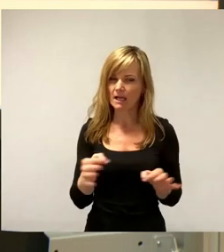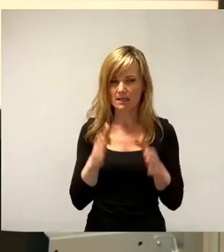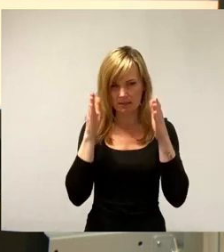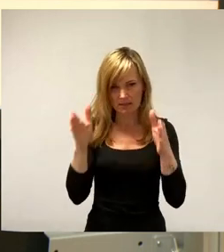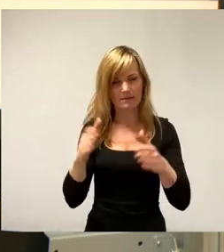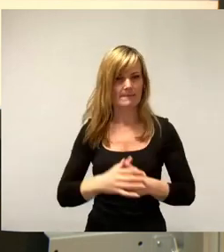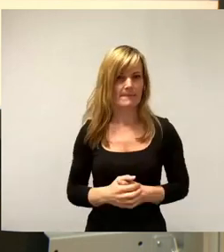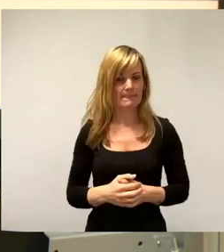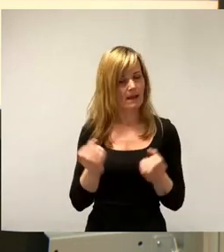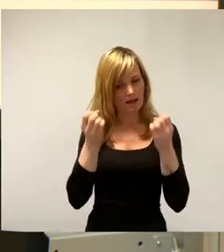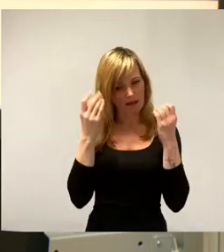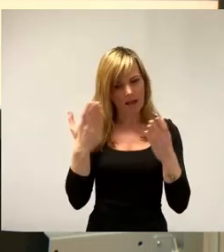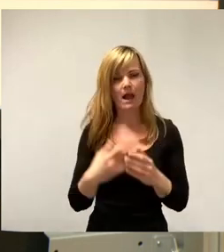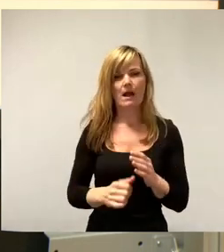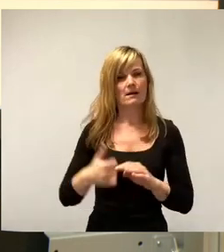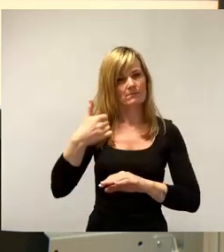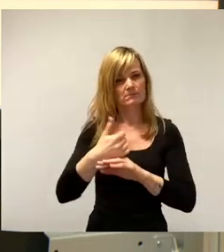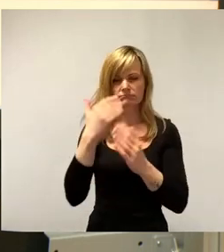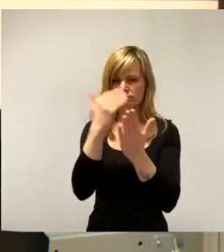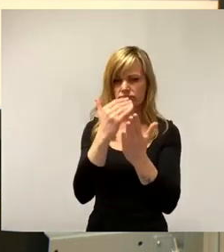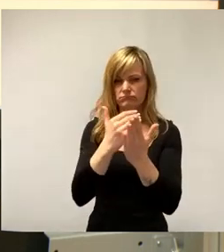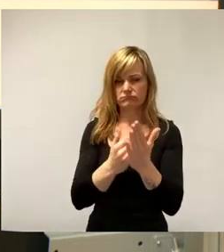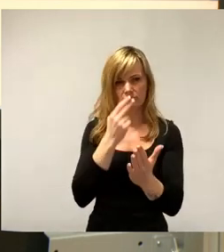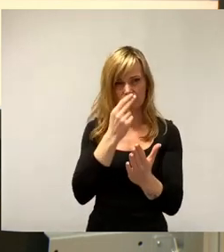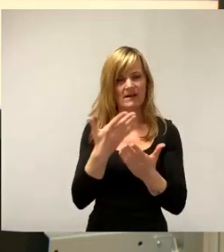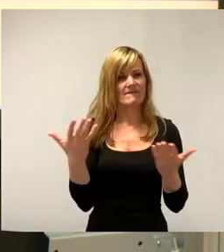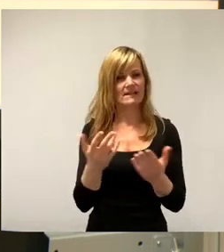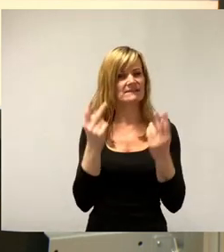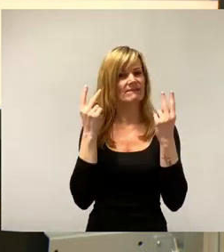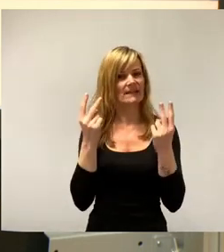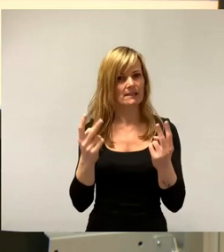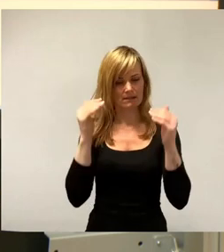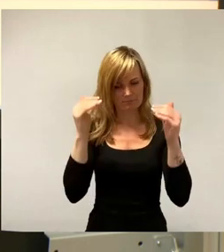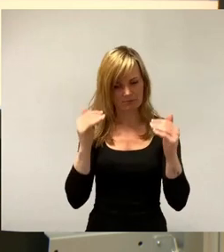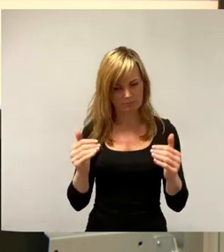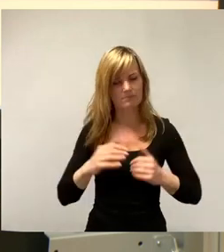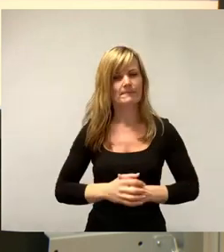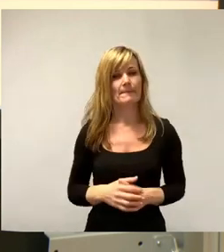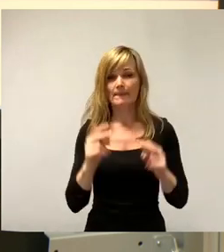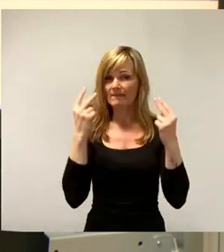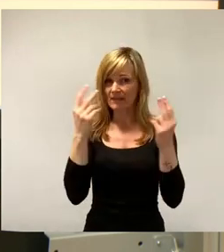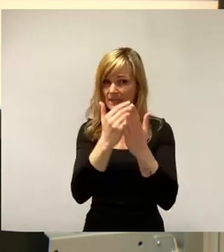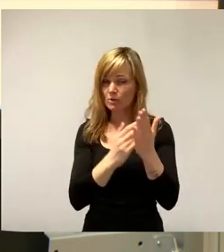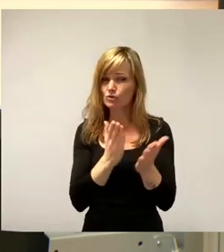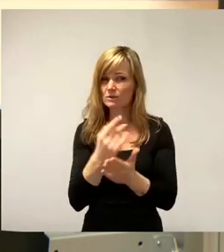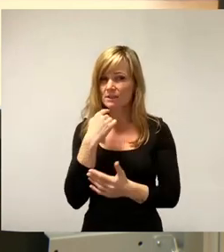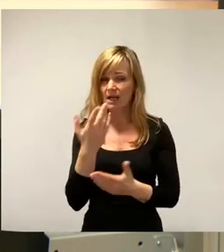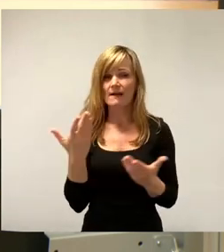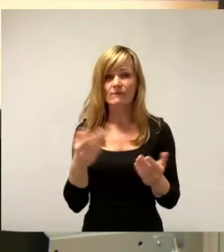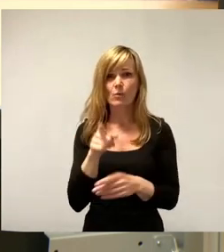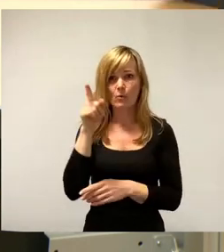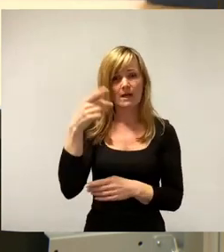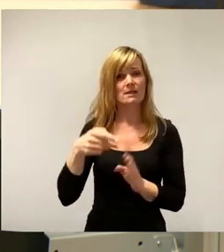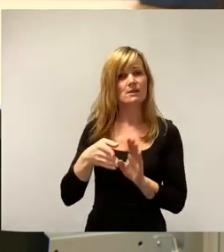ganz klar Prioritäten setzen. Und die Prioritäten sind eben da, es wurde heute schon gesagt, im Dresdner Norden mit der Anbindung,